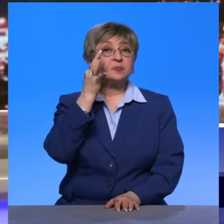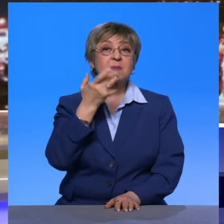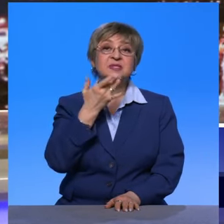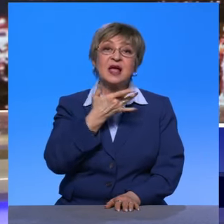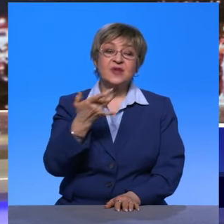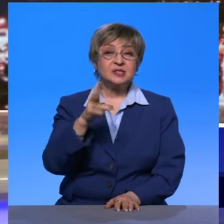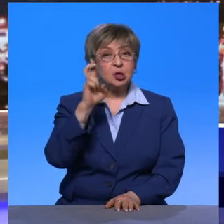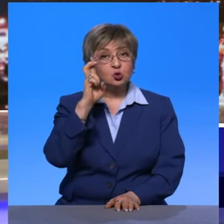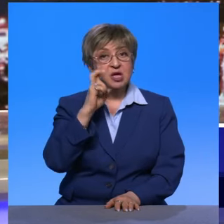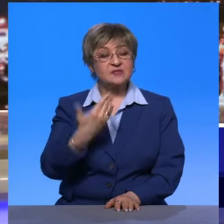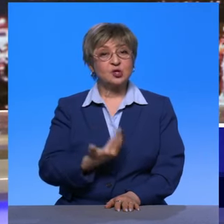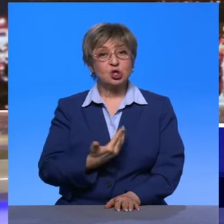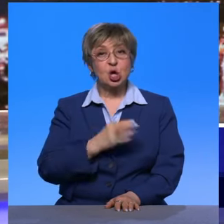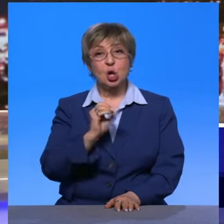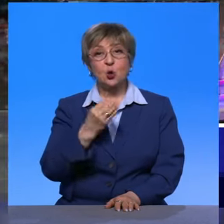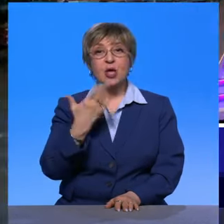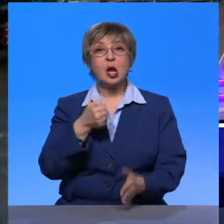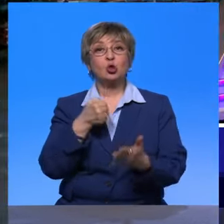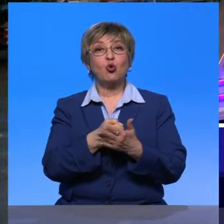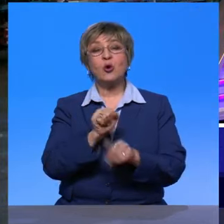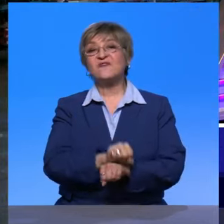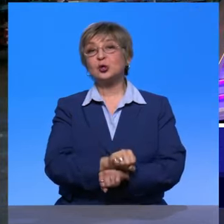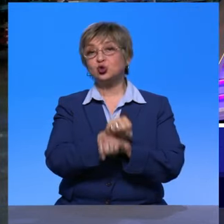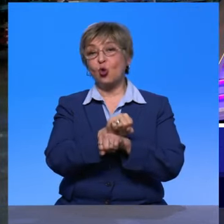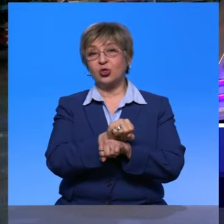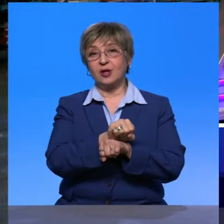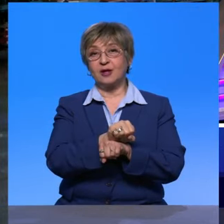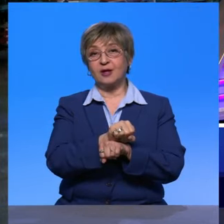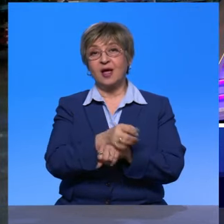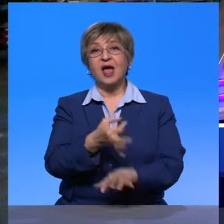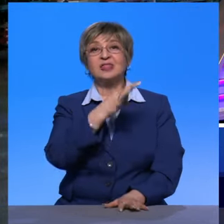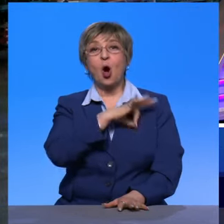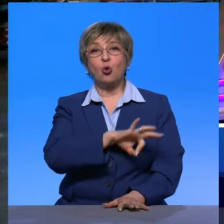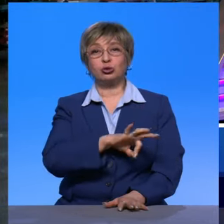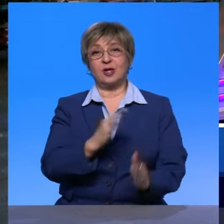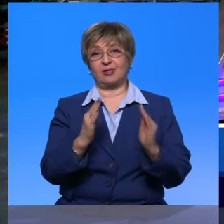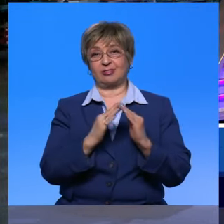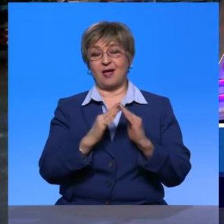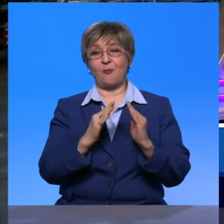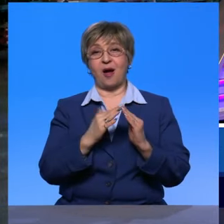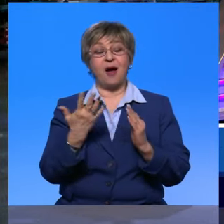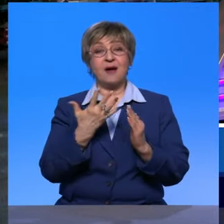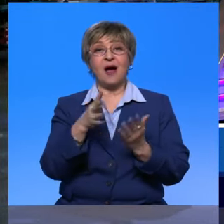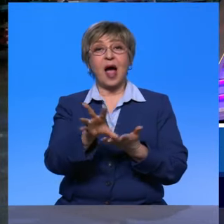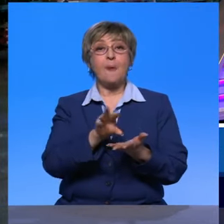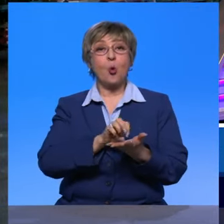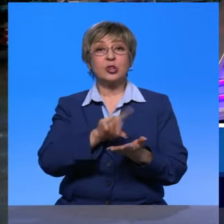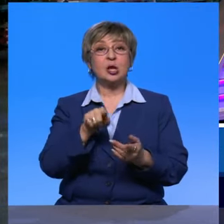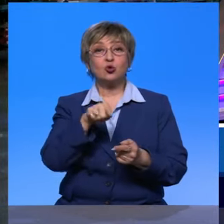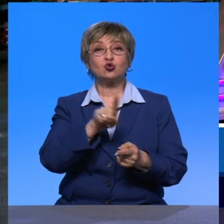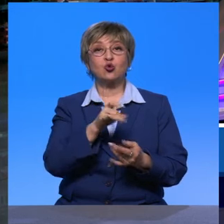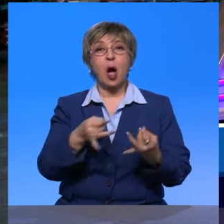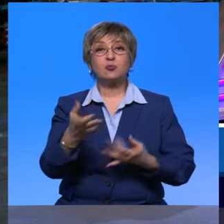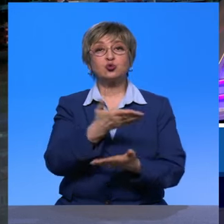государственное жилье? Или может быть дореволюционные доходные дома? На какую модель вот то, что сейчас обсуждается, больше